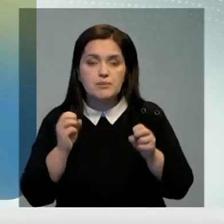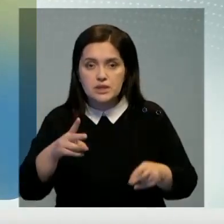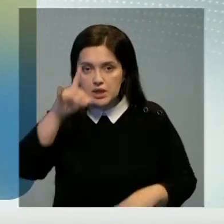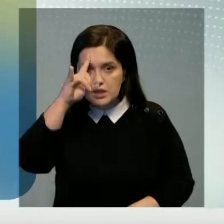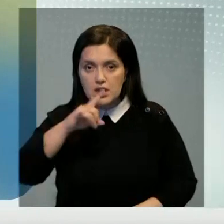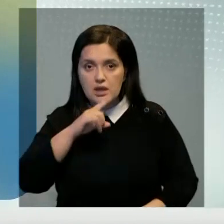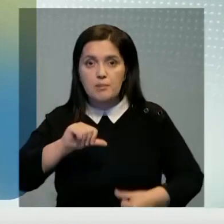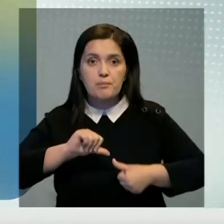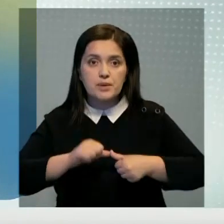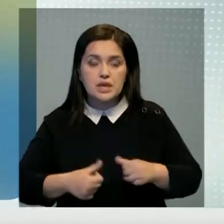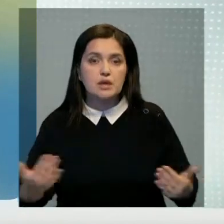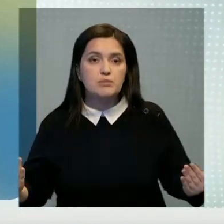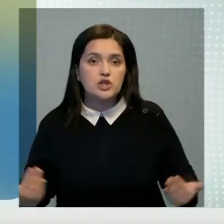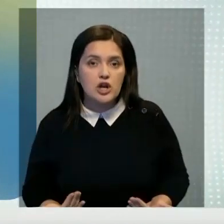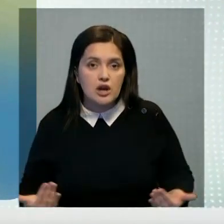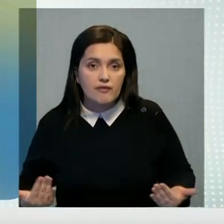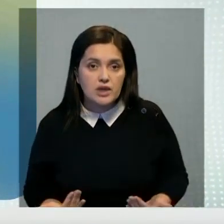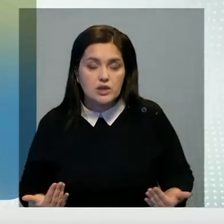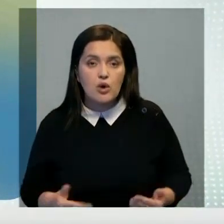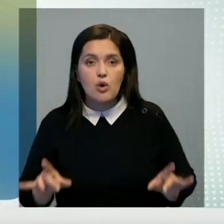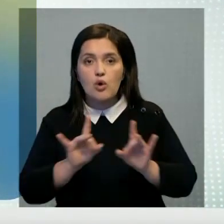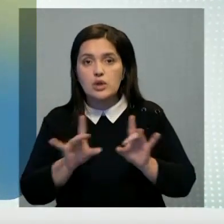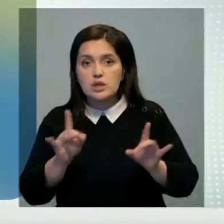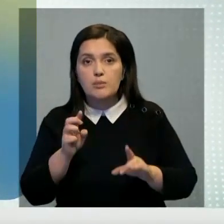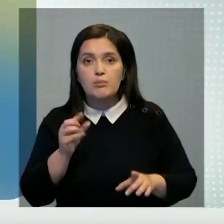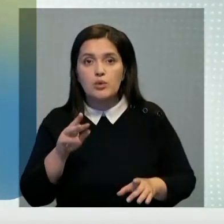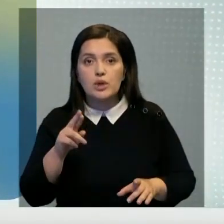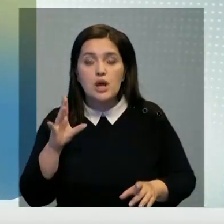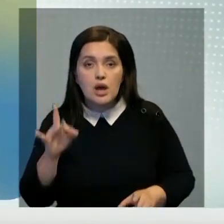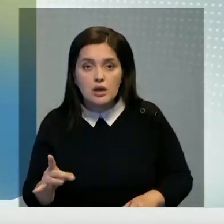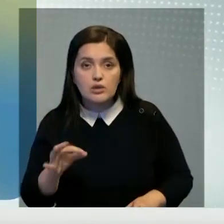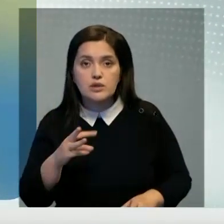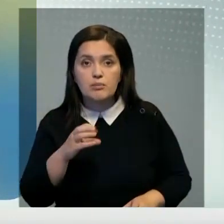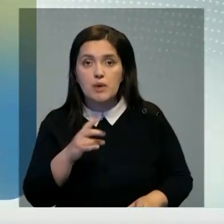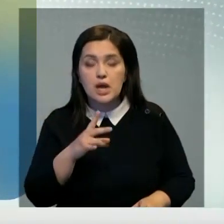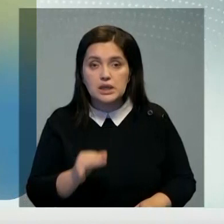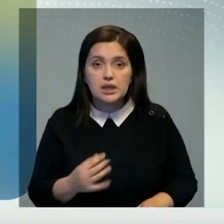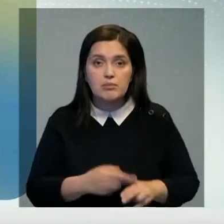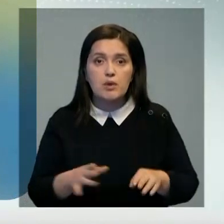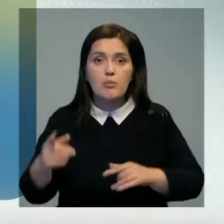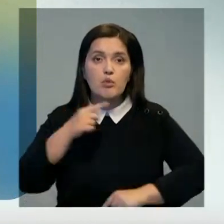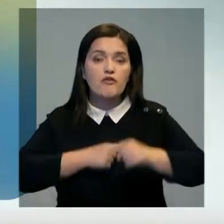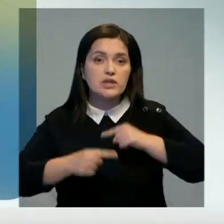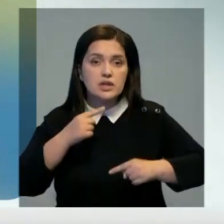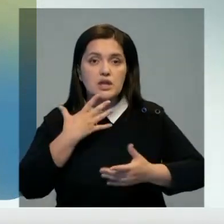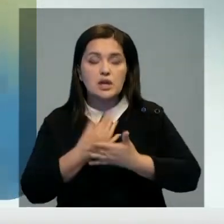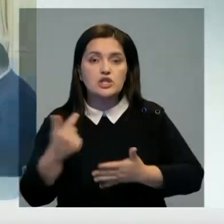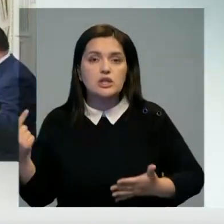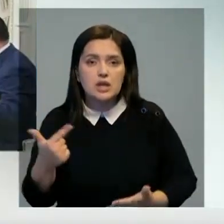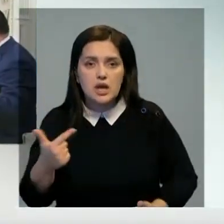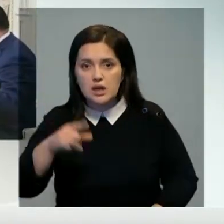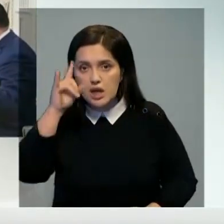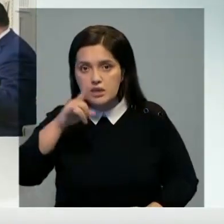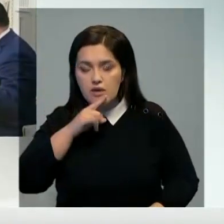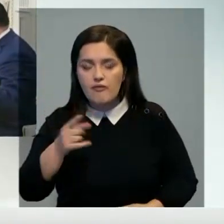безопасности казахстанцев, постоянно проживающих в этой стране. Он рассказал Буяру Османи о принятых мерах по возвращению наших граждан и